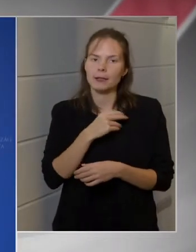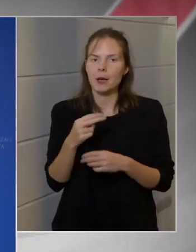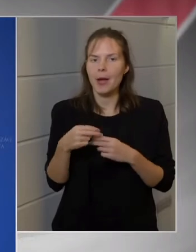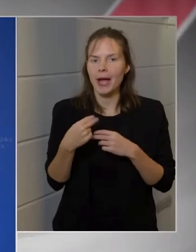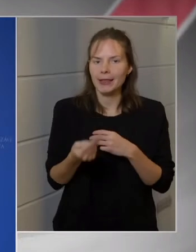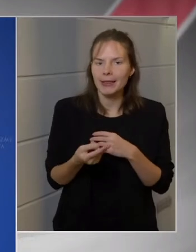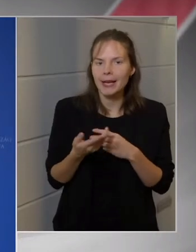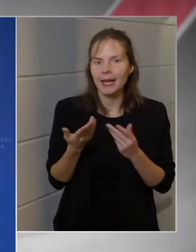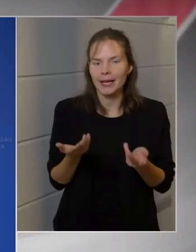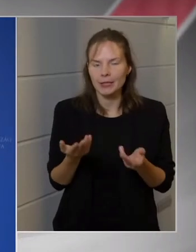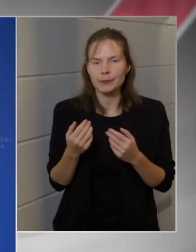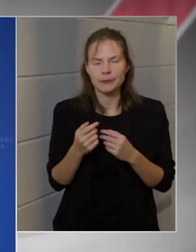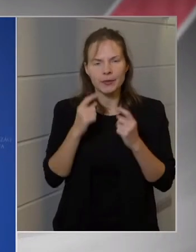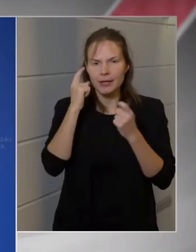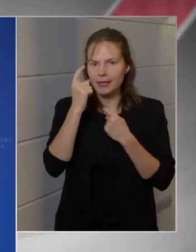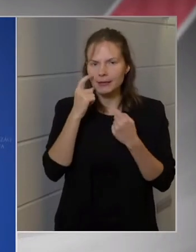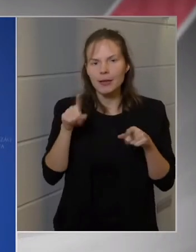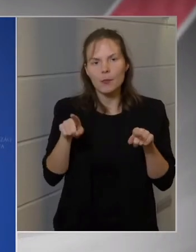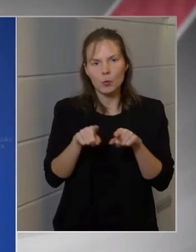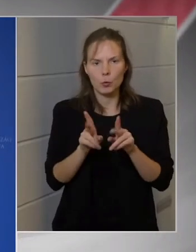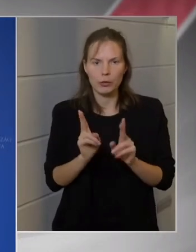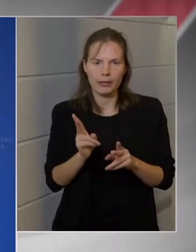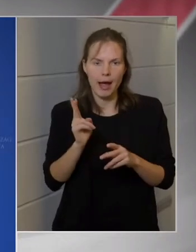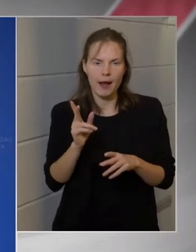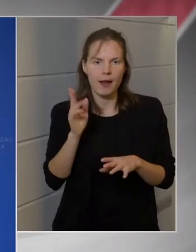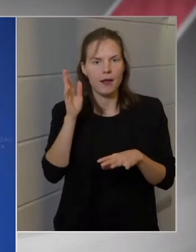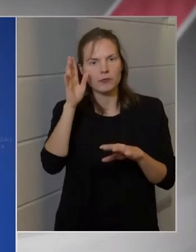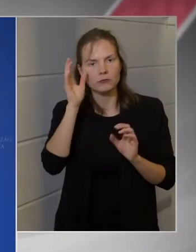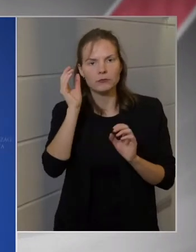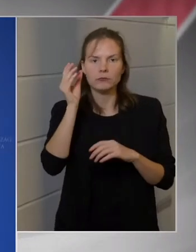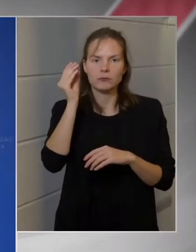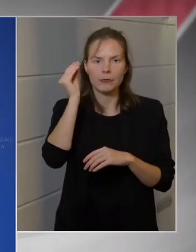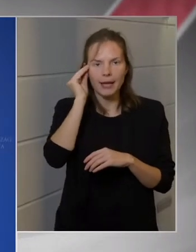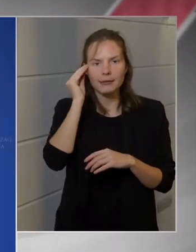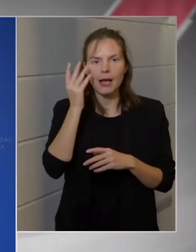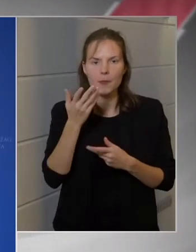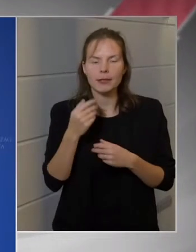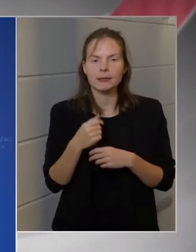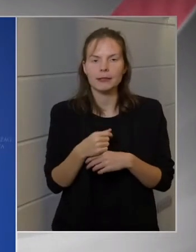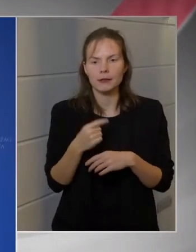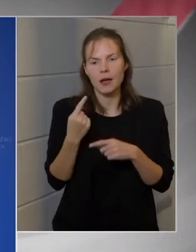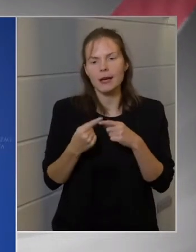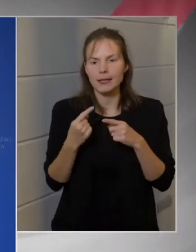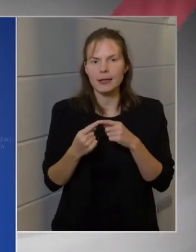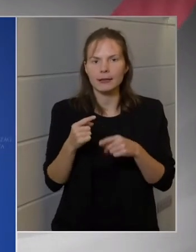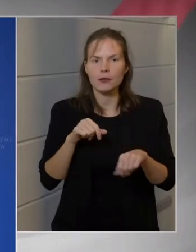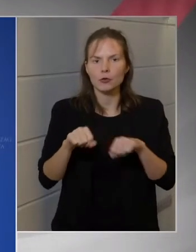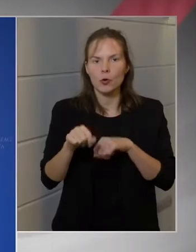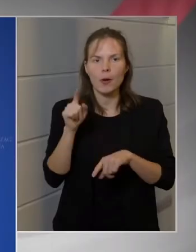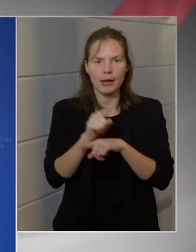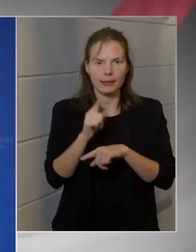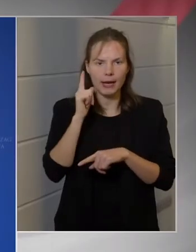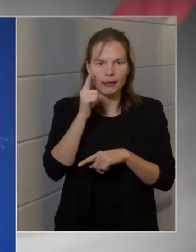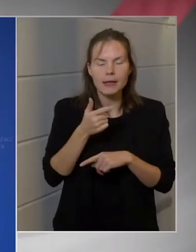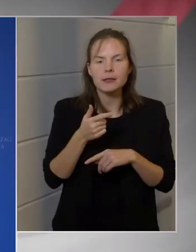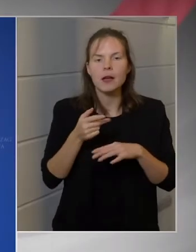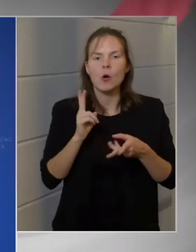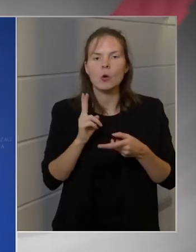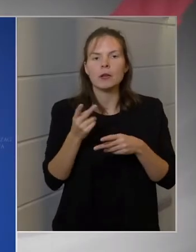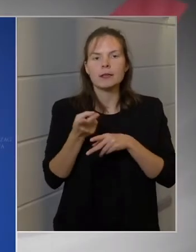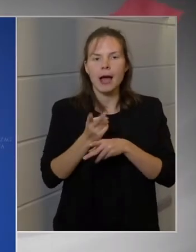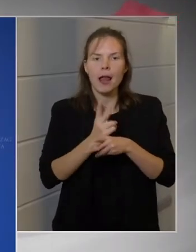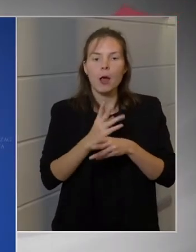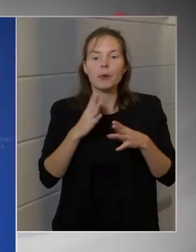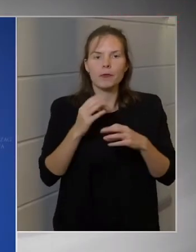ezt szerintem úgy kell értelmezni, de majd a részletes kormányrendet ezt meghatározza, hogy az állami fenntartás